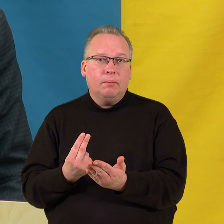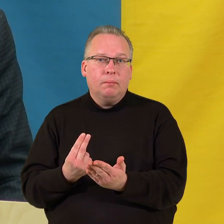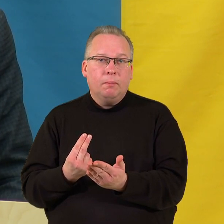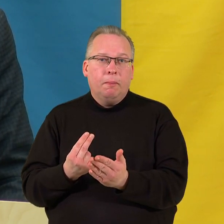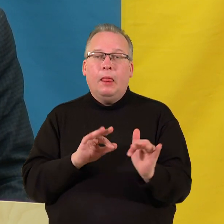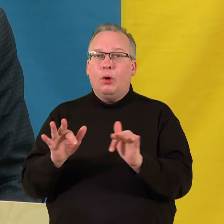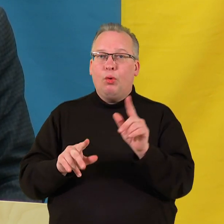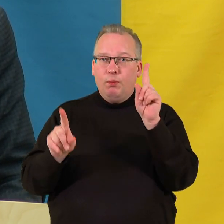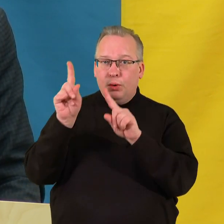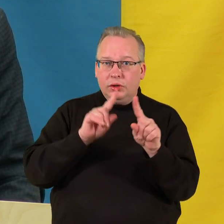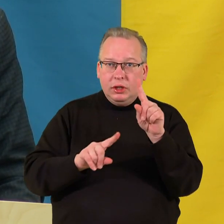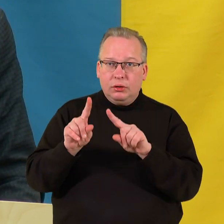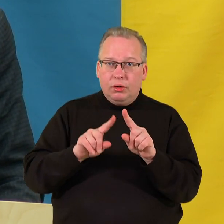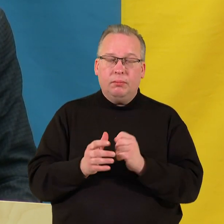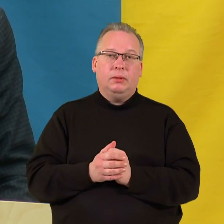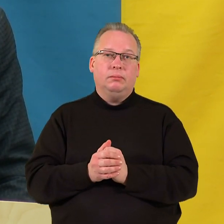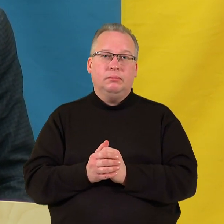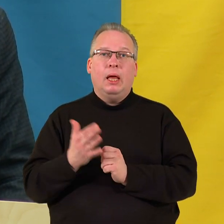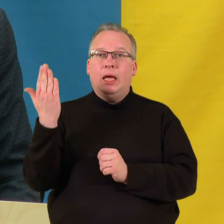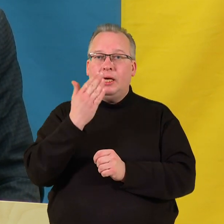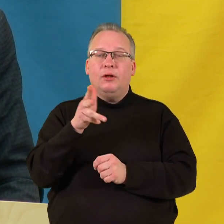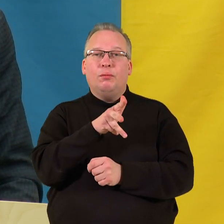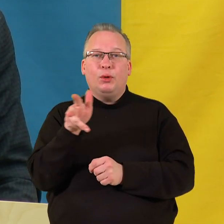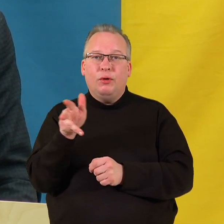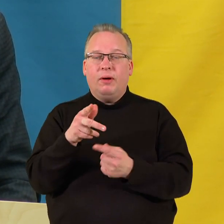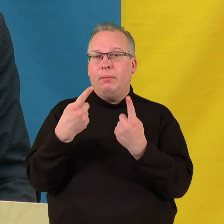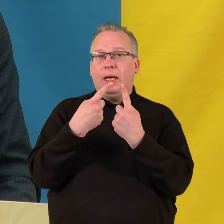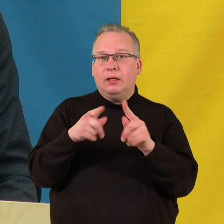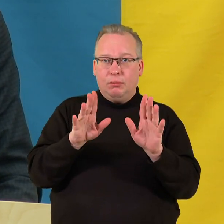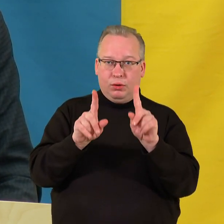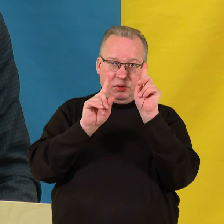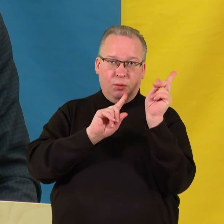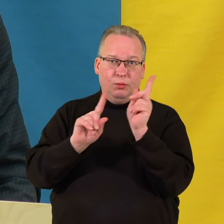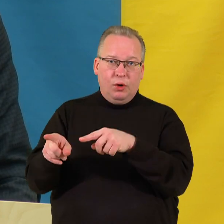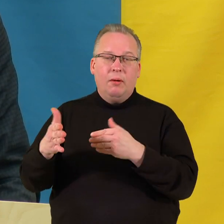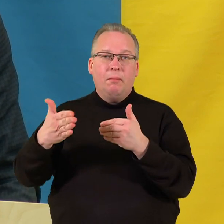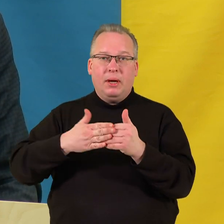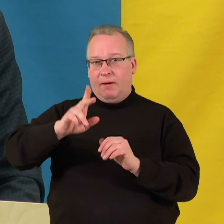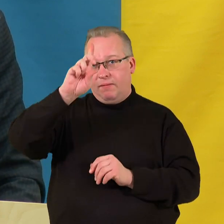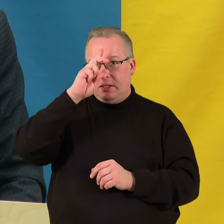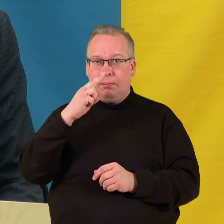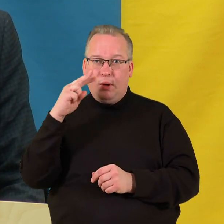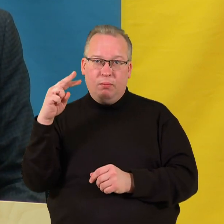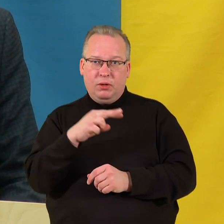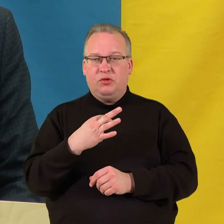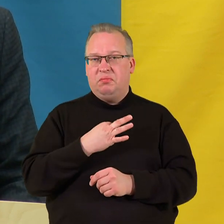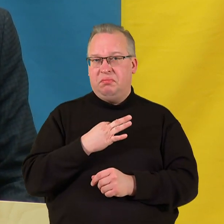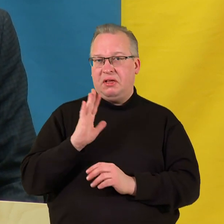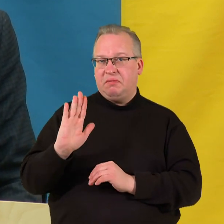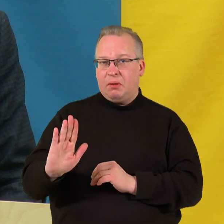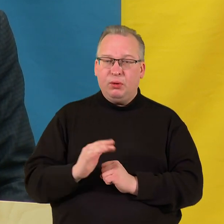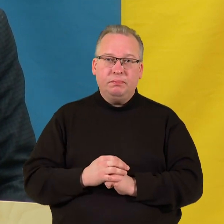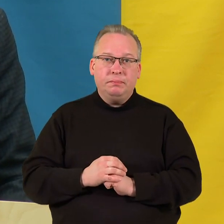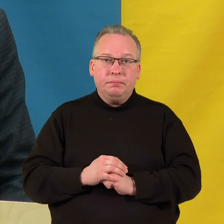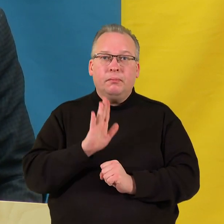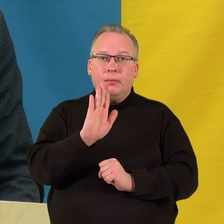kompozitoriai, kinematografai, ar kiti bus palikti prie valstybės požiūrių mažaverčių. Taigi